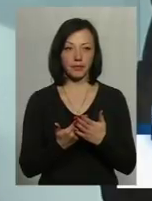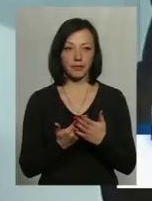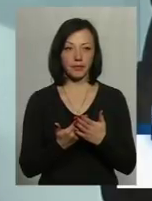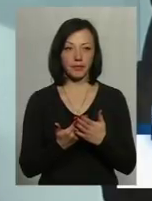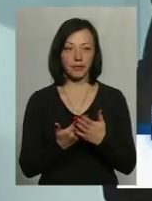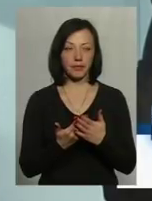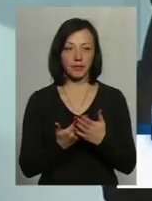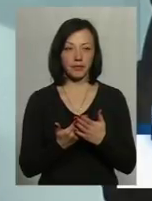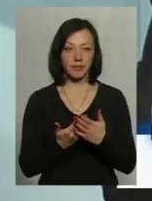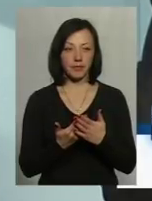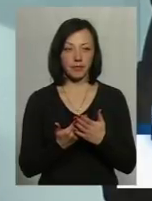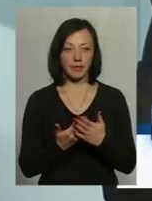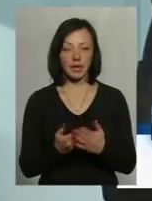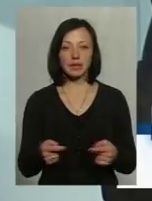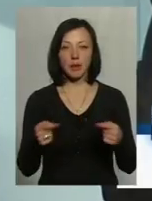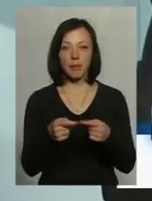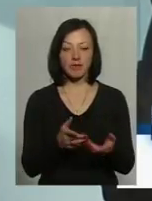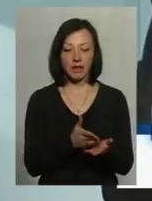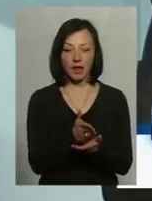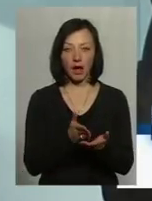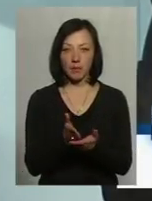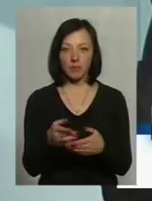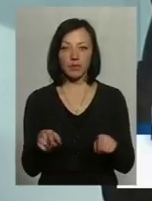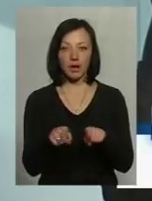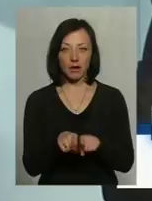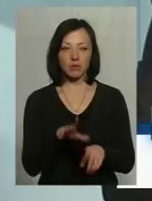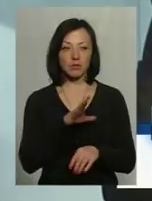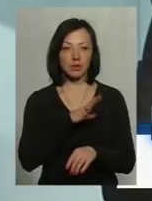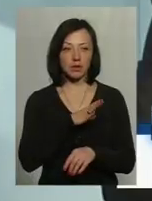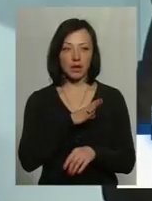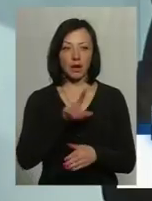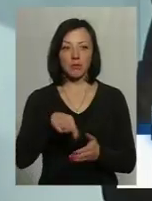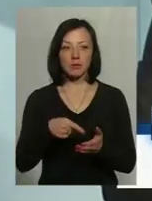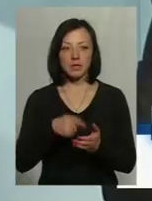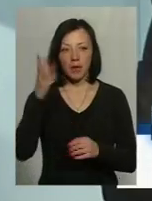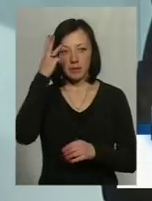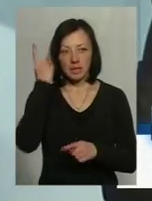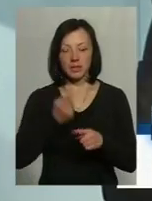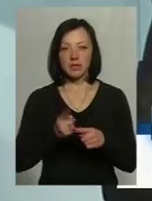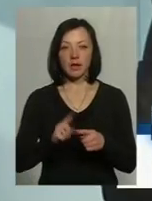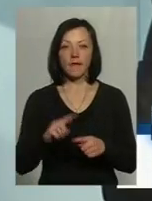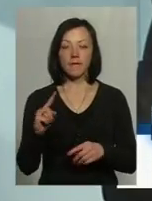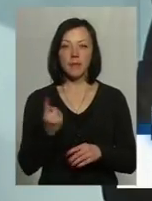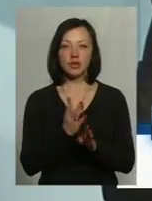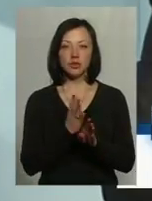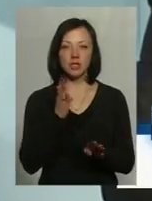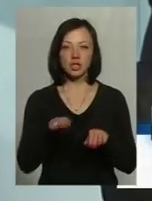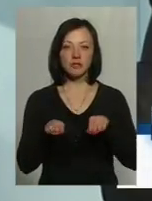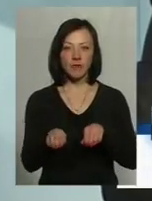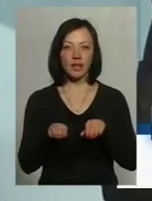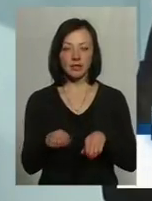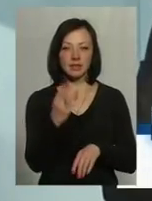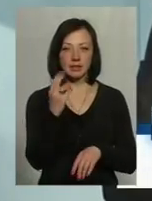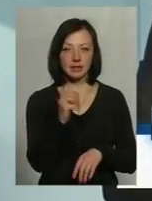За певними напрямками відпрацьовували таких суб'єктів господарювання. Ну, по місту Хмельницькому це в першу чергу швейні цехи.